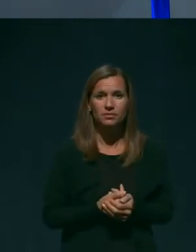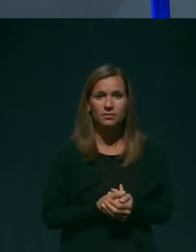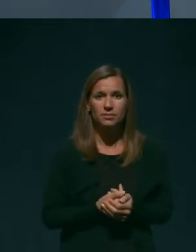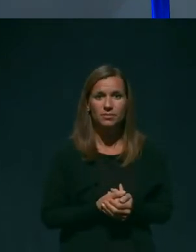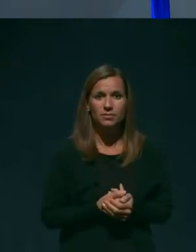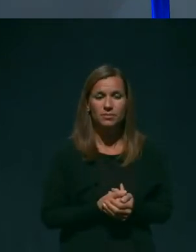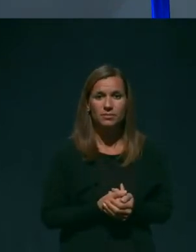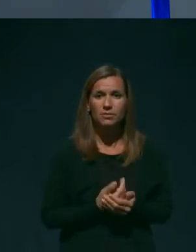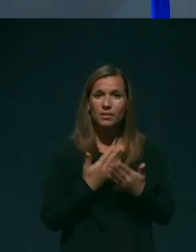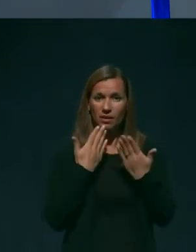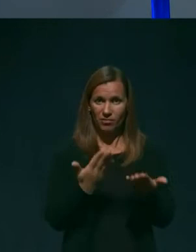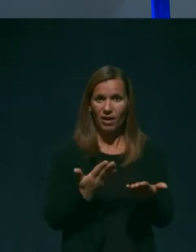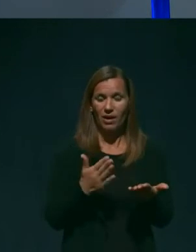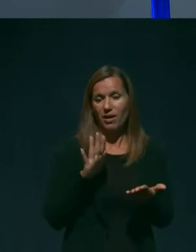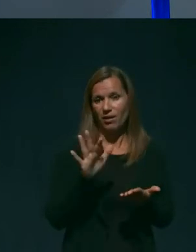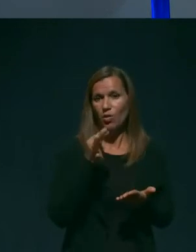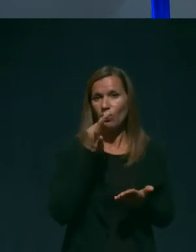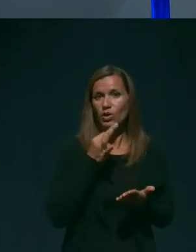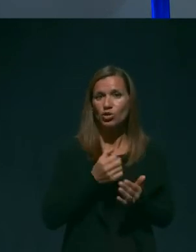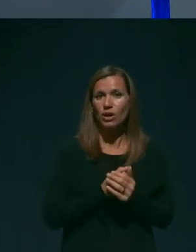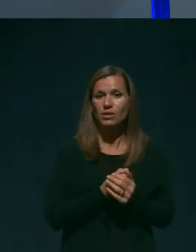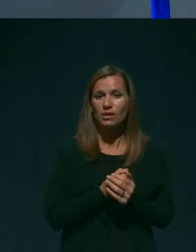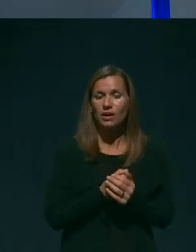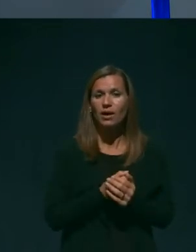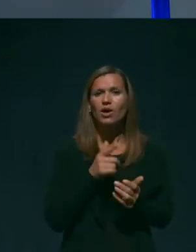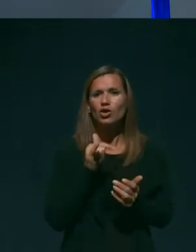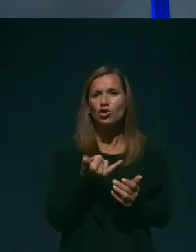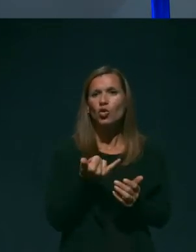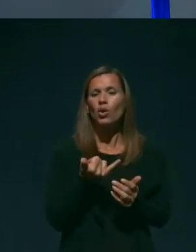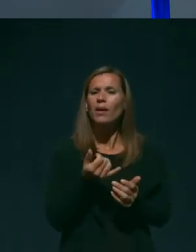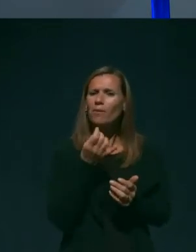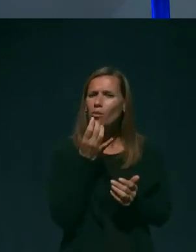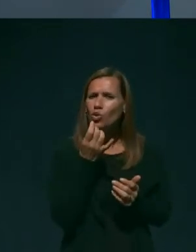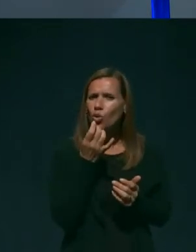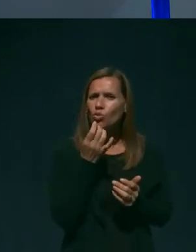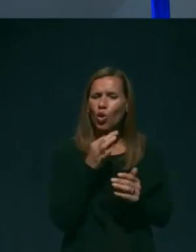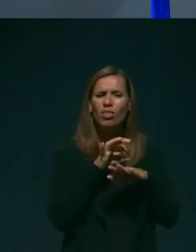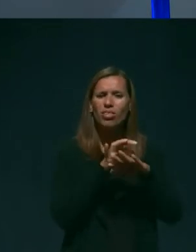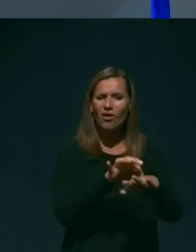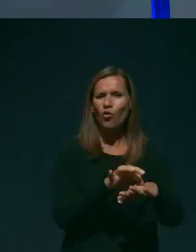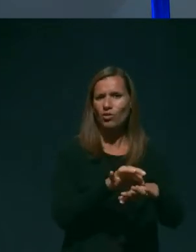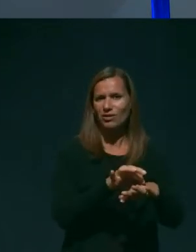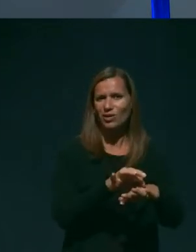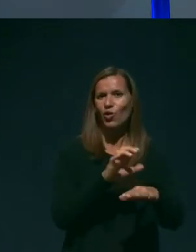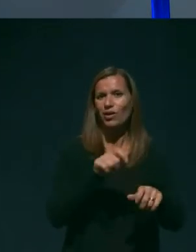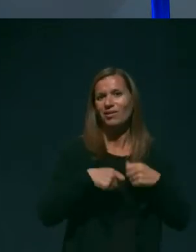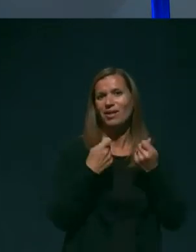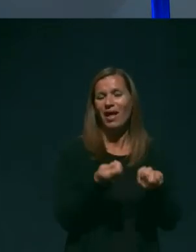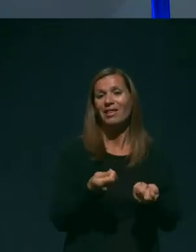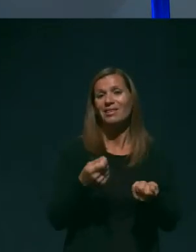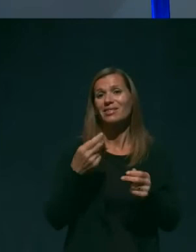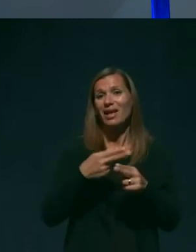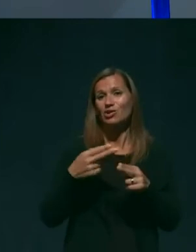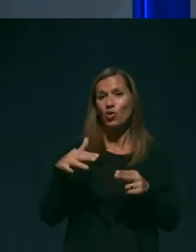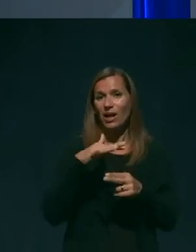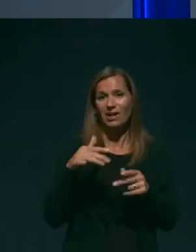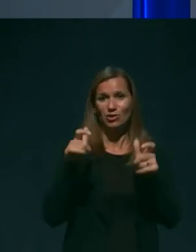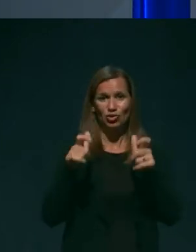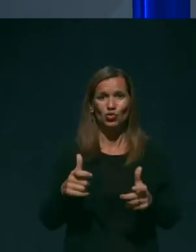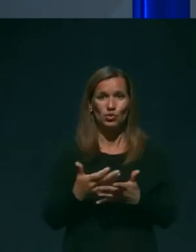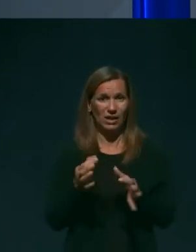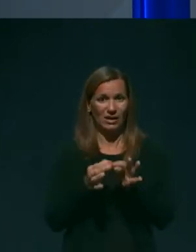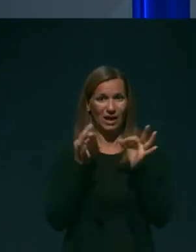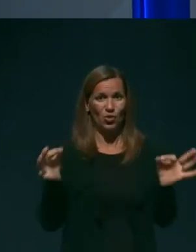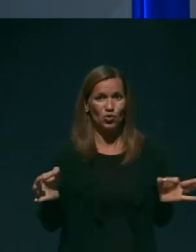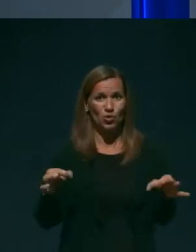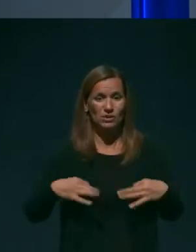Hvala za vprašanje. Gre za podrobno navodilo, ki ga izdaja Nacionalni inštitut za javno zdravje. Kot mi je